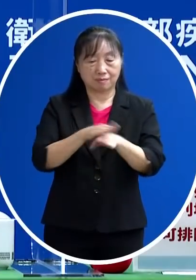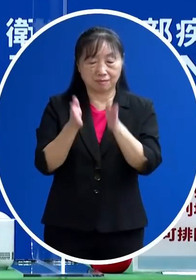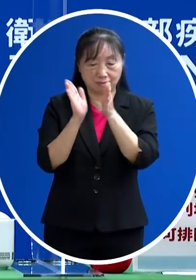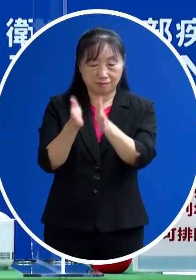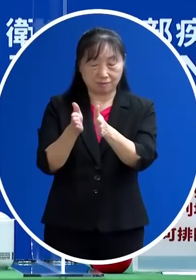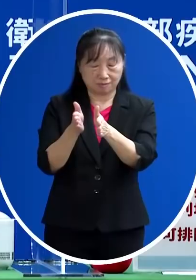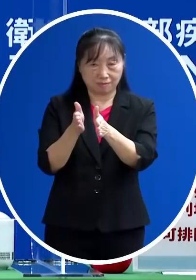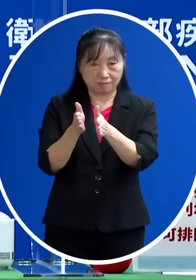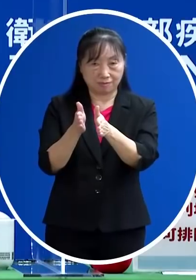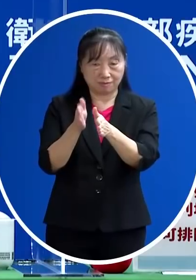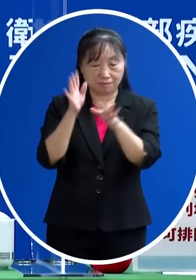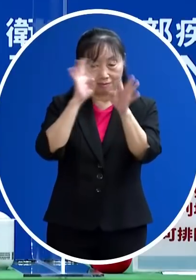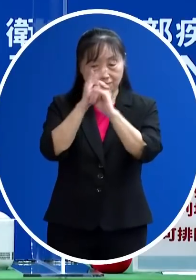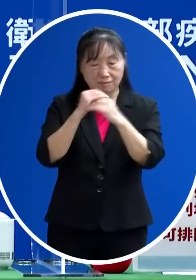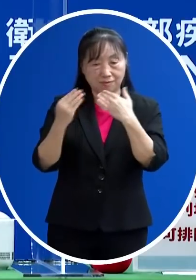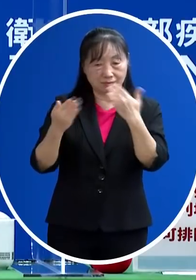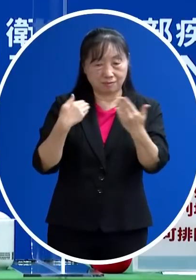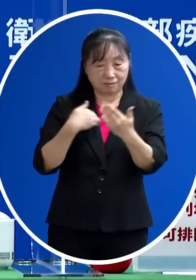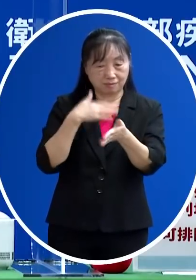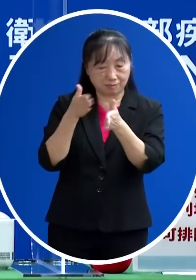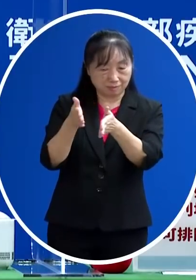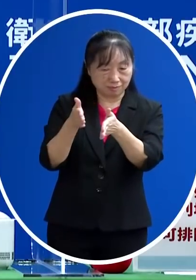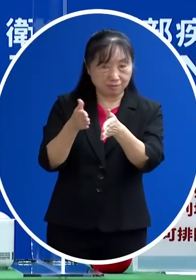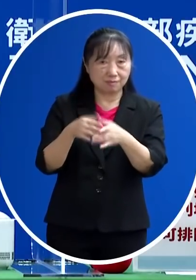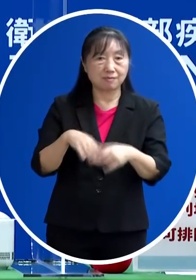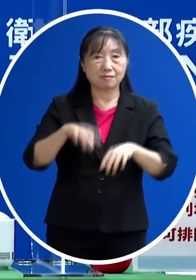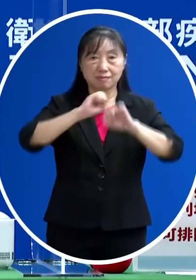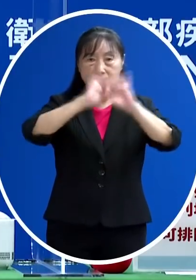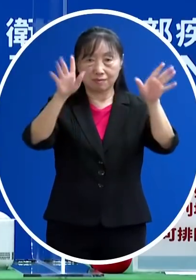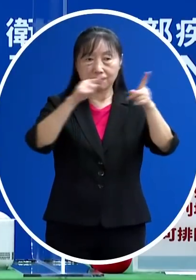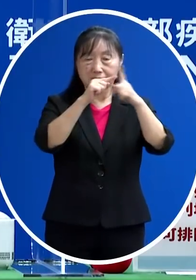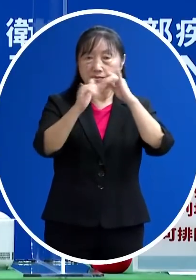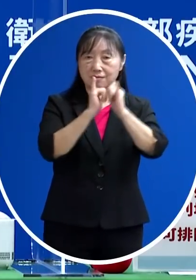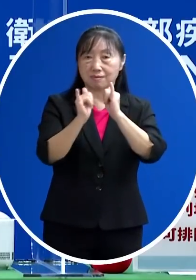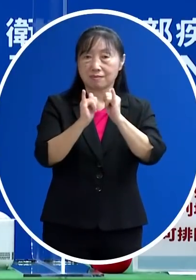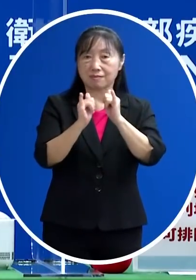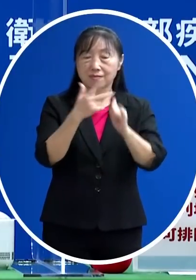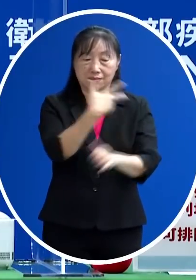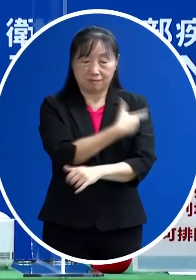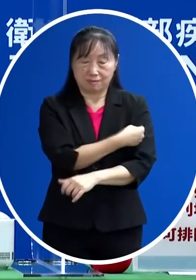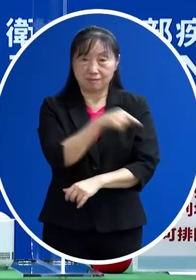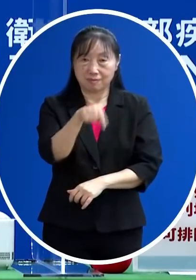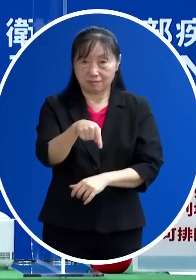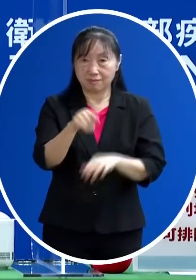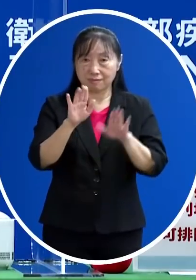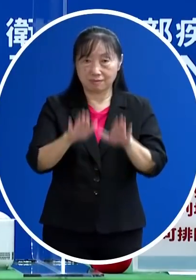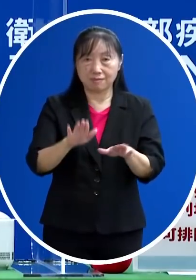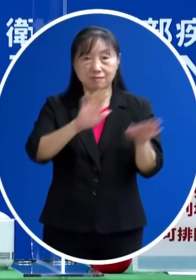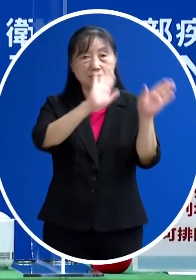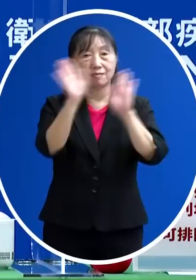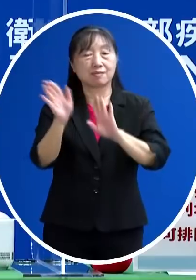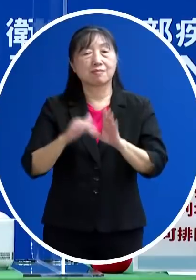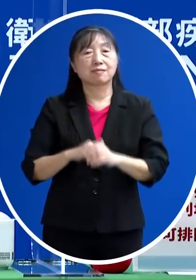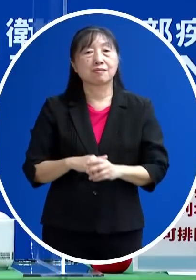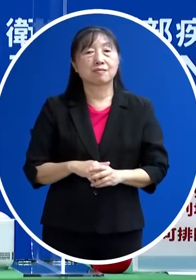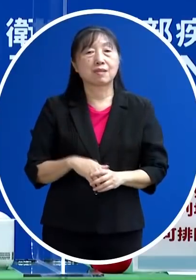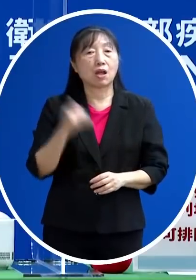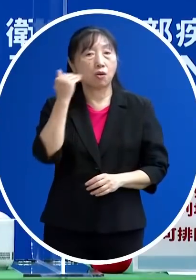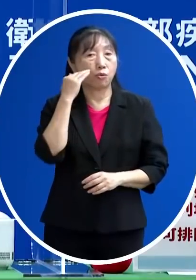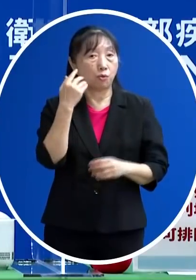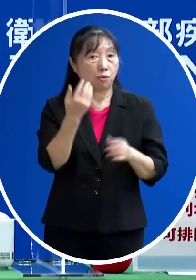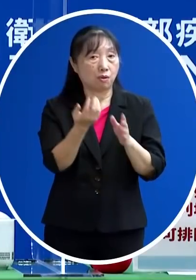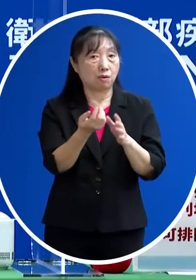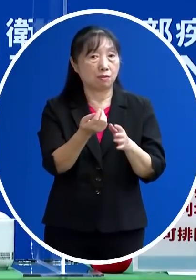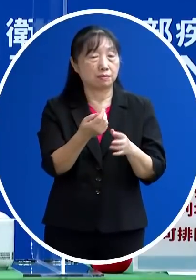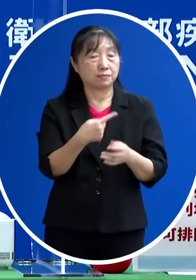查清楚那我們也要呼籲民眾 其實疫苗依照現有的狀況只要你在醫